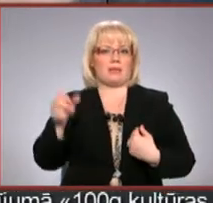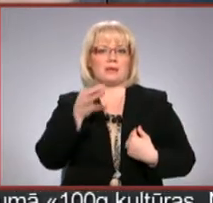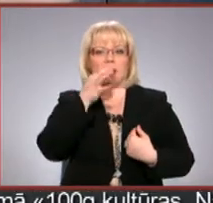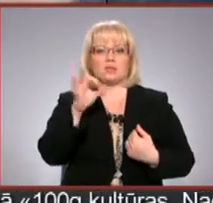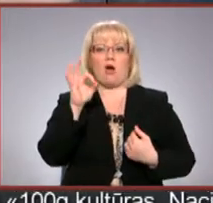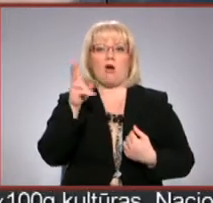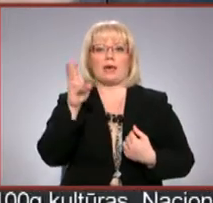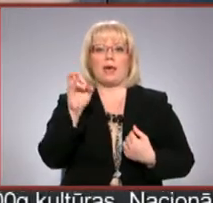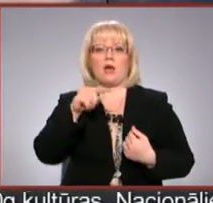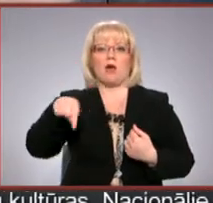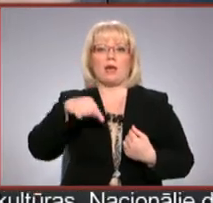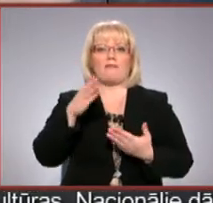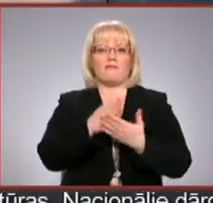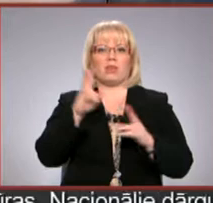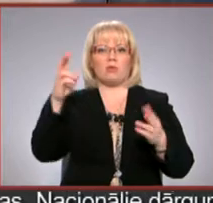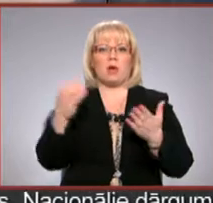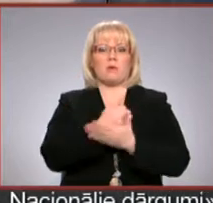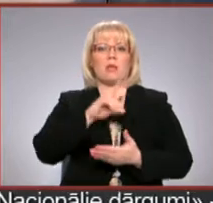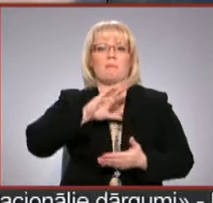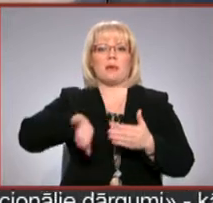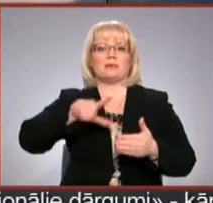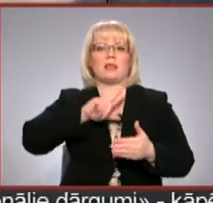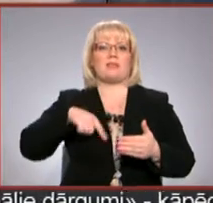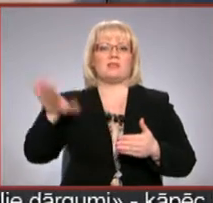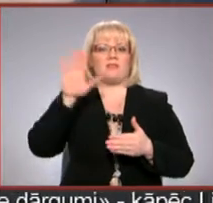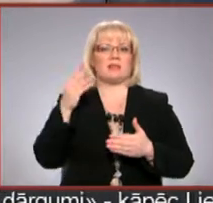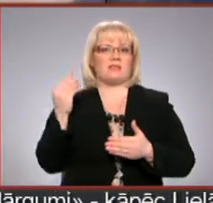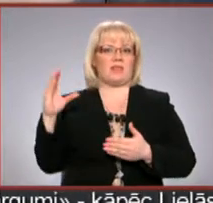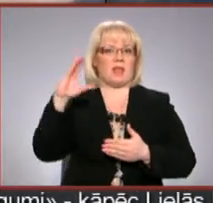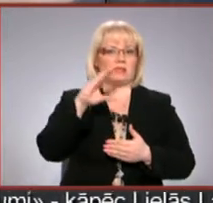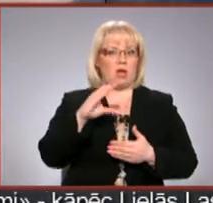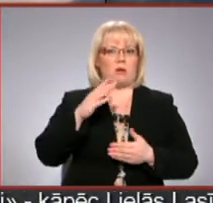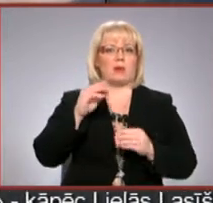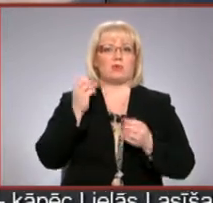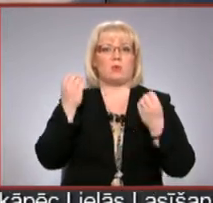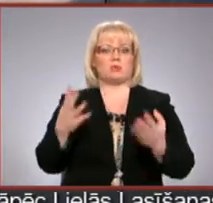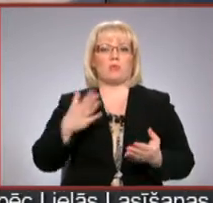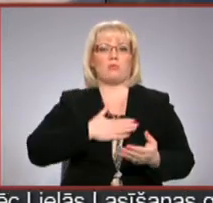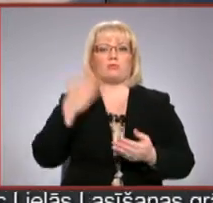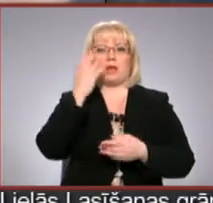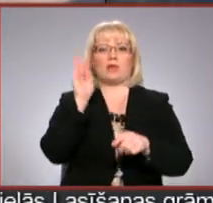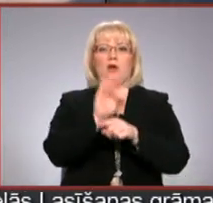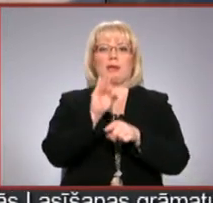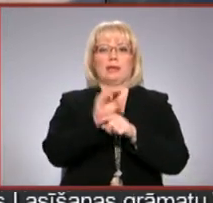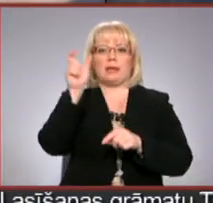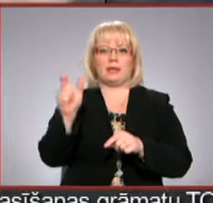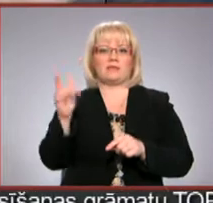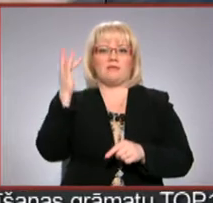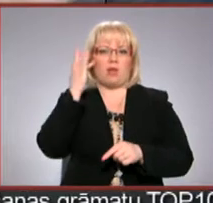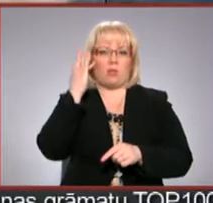Okiju Okijāna vidū tapusi bez Latvijas valsts finansējuma. Mēs noskaidrojām kino kritiķis Dairas Āboliņas viedokli par filmu.